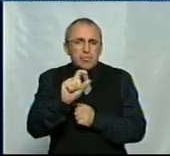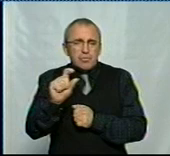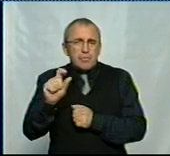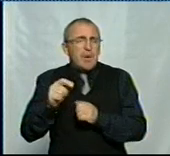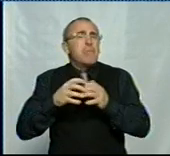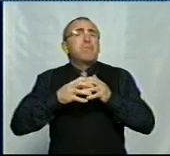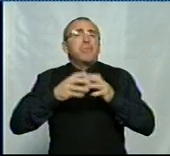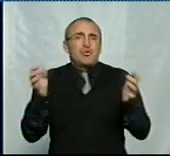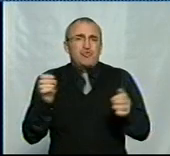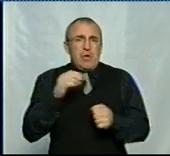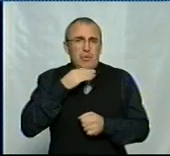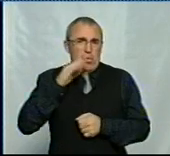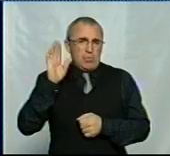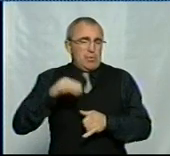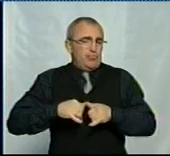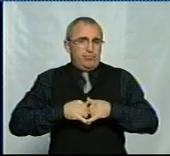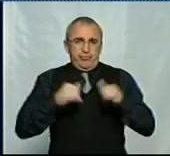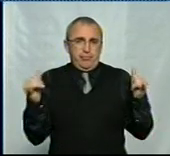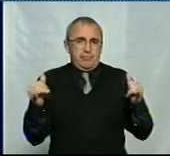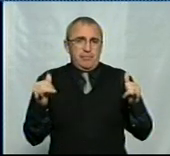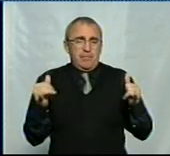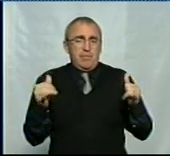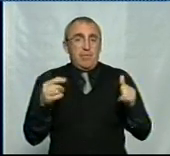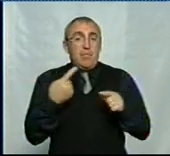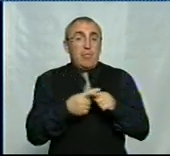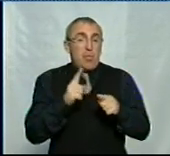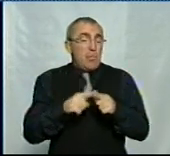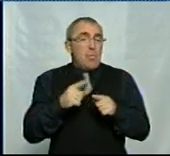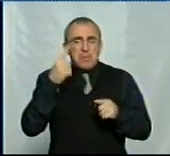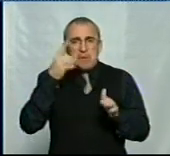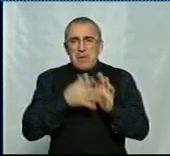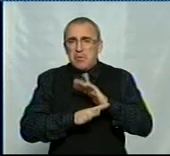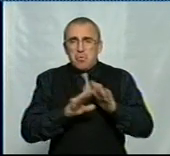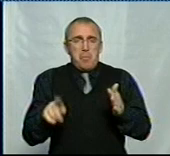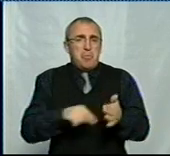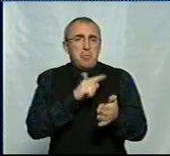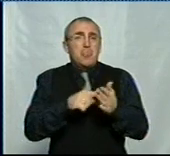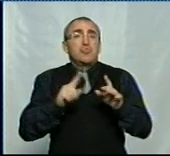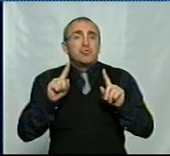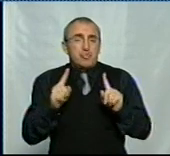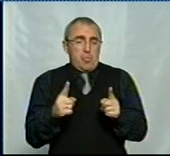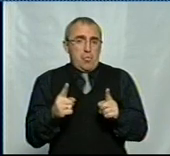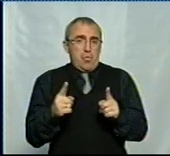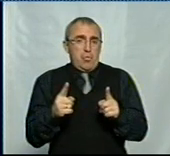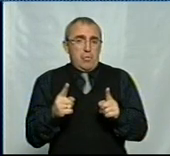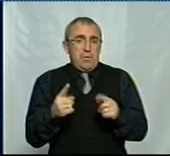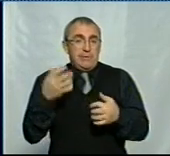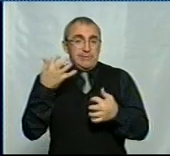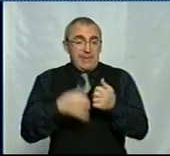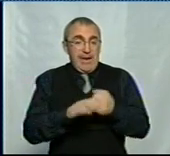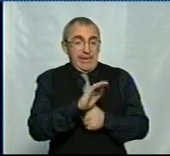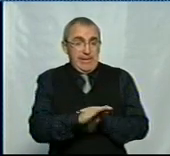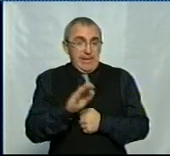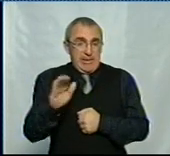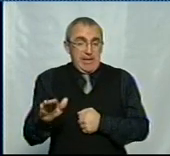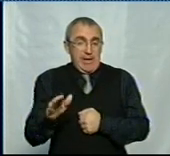достатньо. Більше, ніж достатньо. А ДПМ для дорослих? Так. І тому стає незрозумілим питання, чому серед дітей